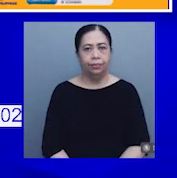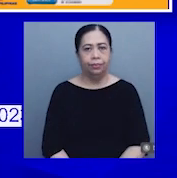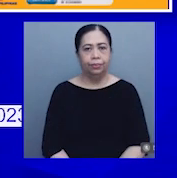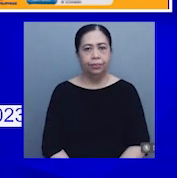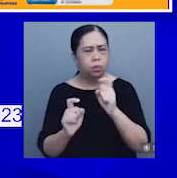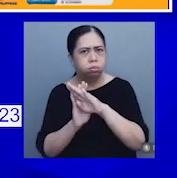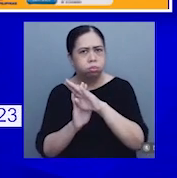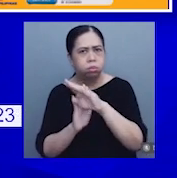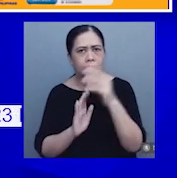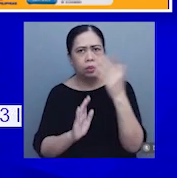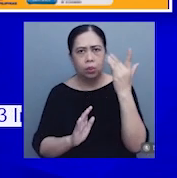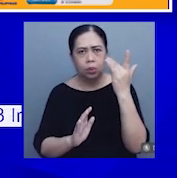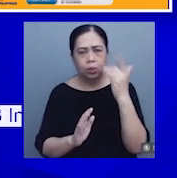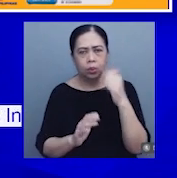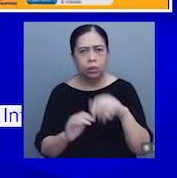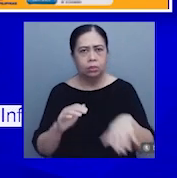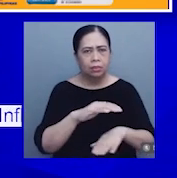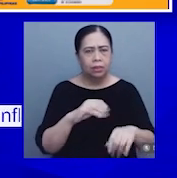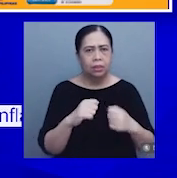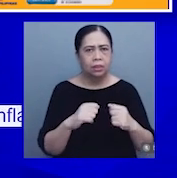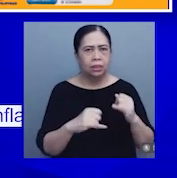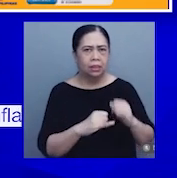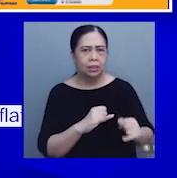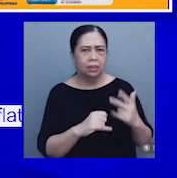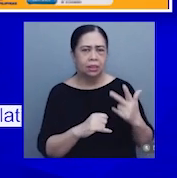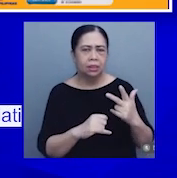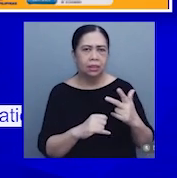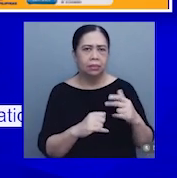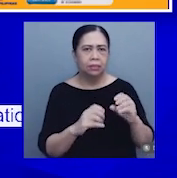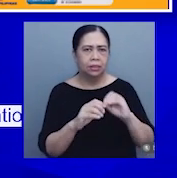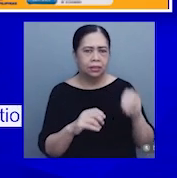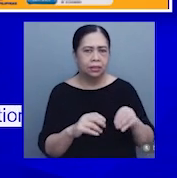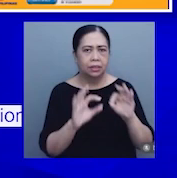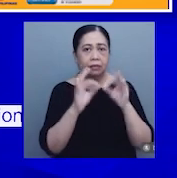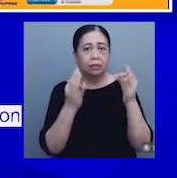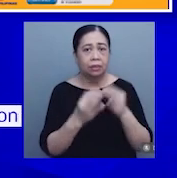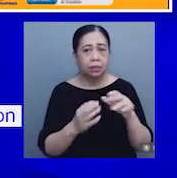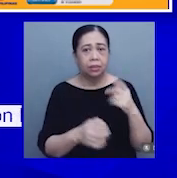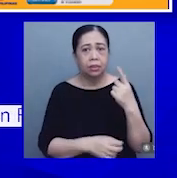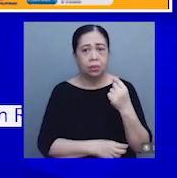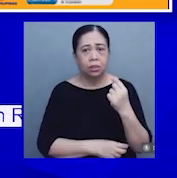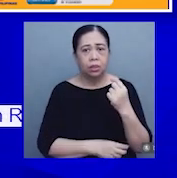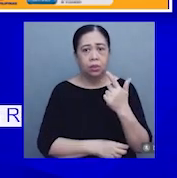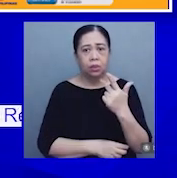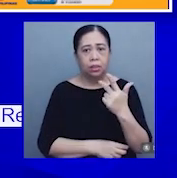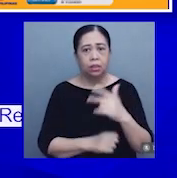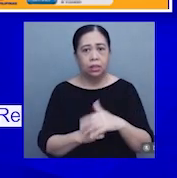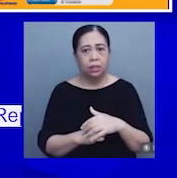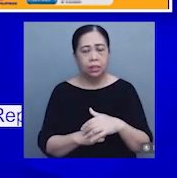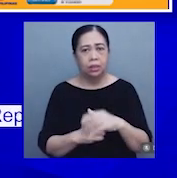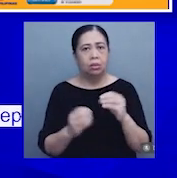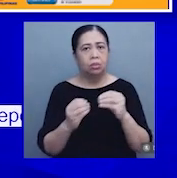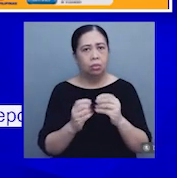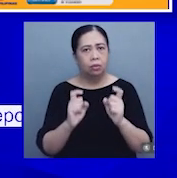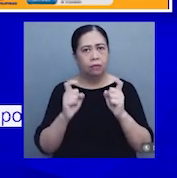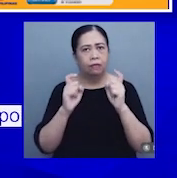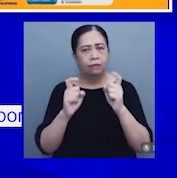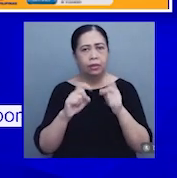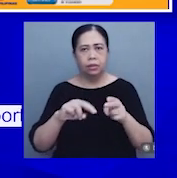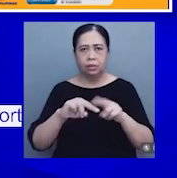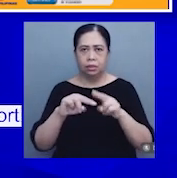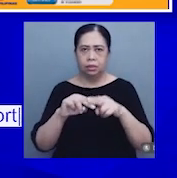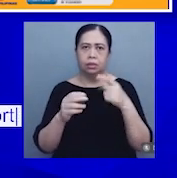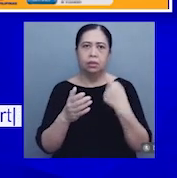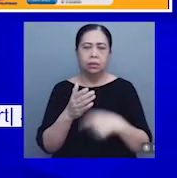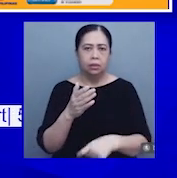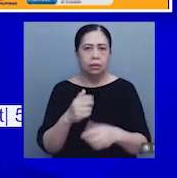inflation para sa bottom 30% income households nitong September 2023 ay ang mas mabilis na pagtaas ng presyo